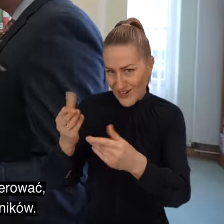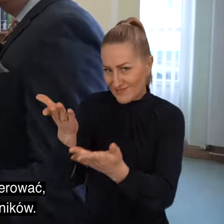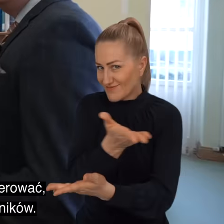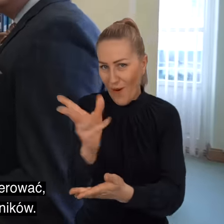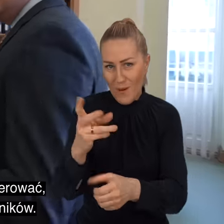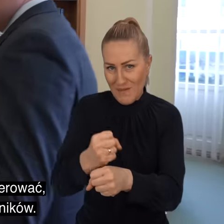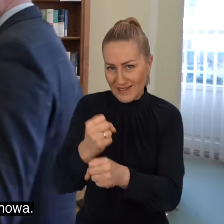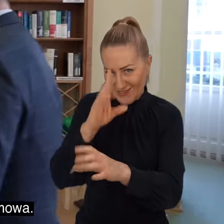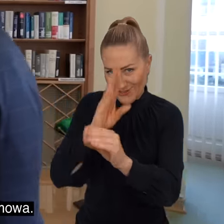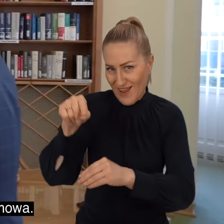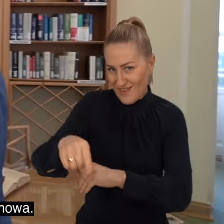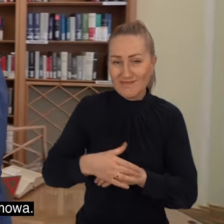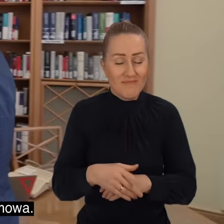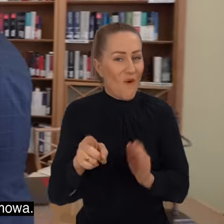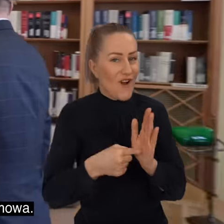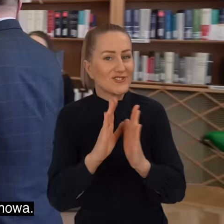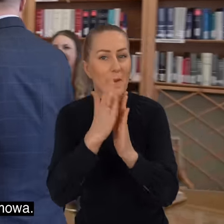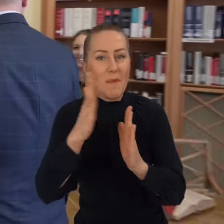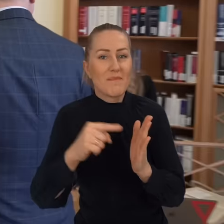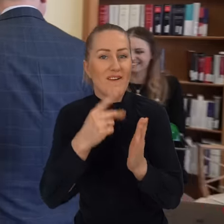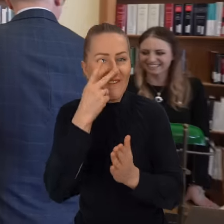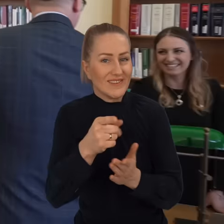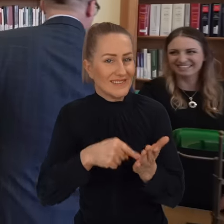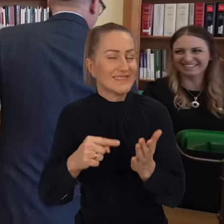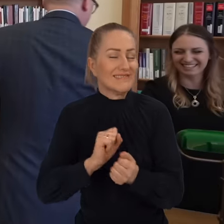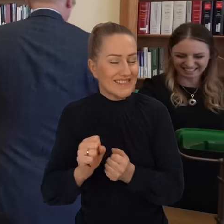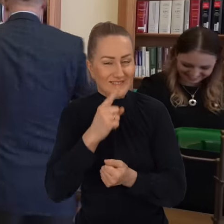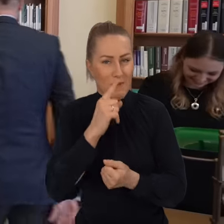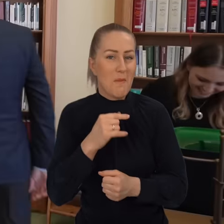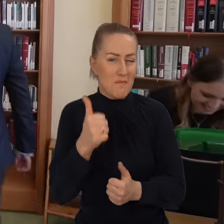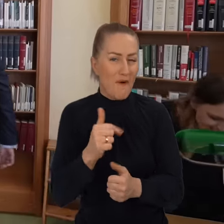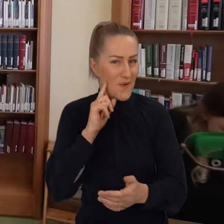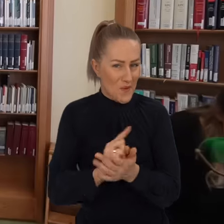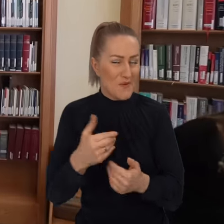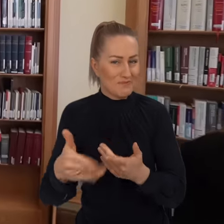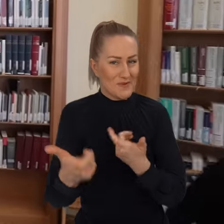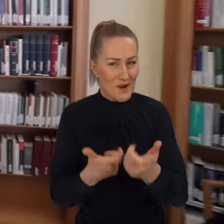jest właśnie biblioteka Sejmowa. Dzięki, powodzenia, do zobaczenia.